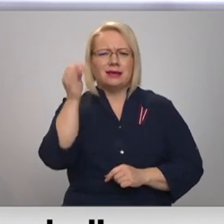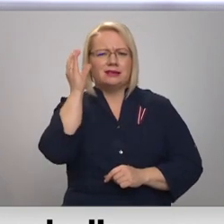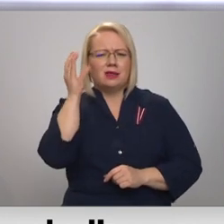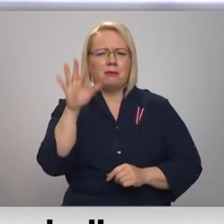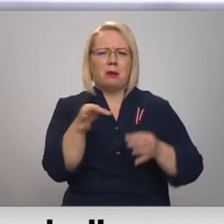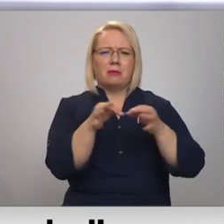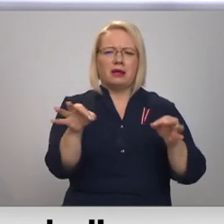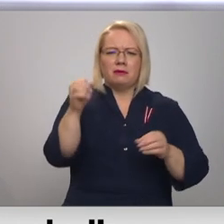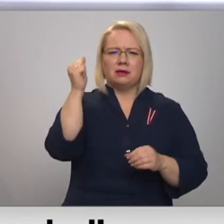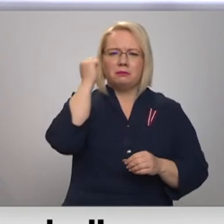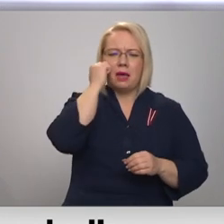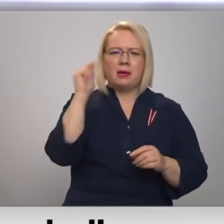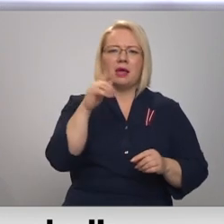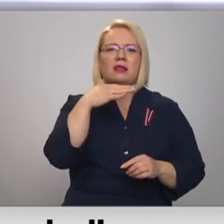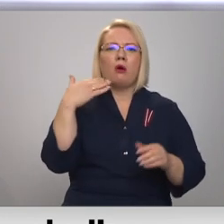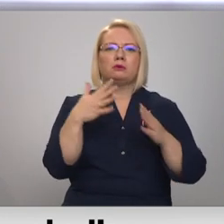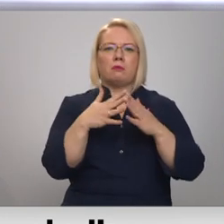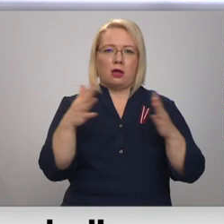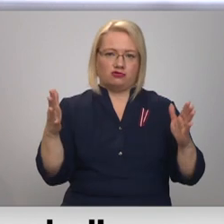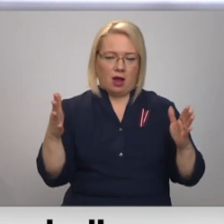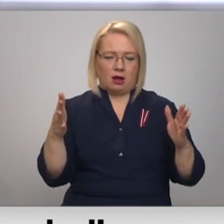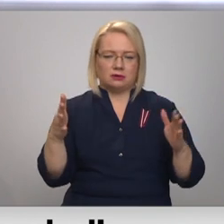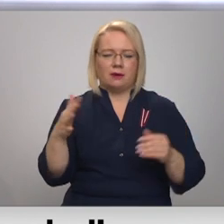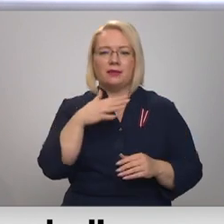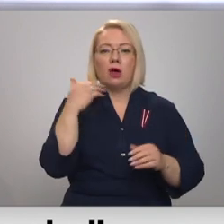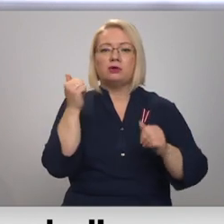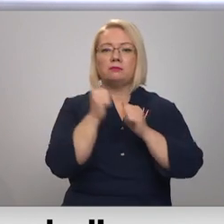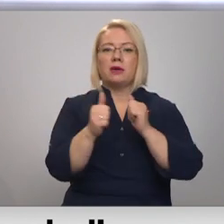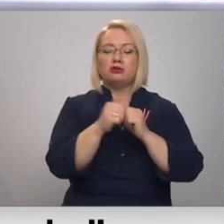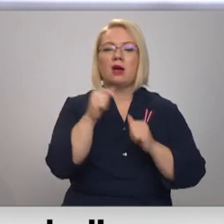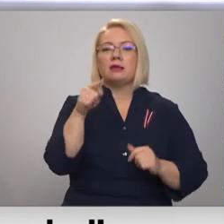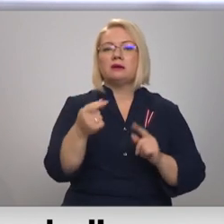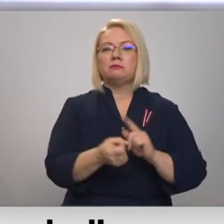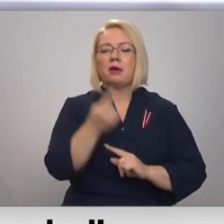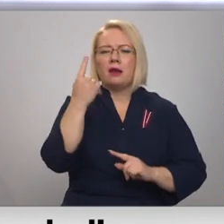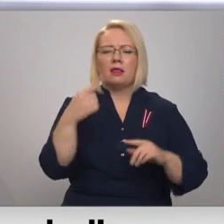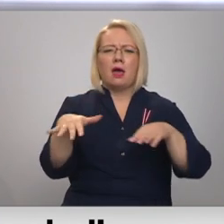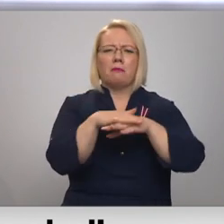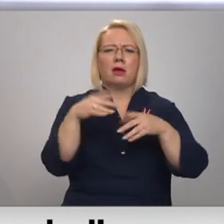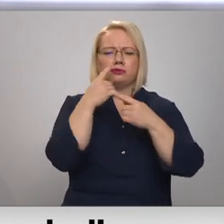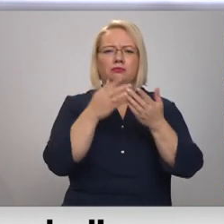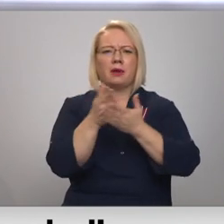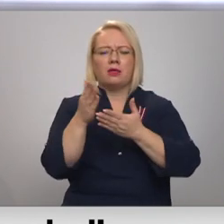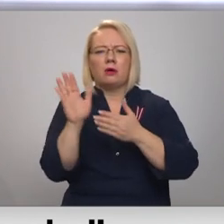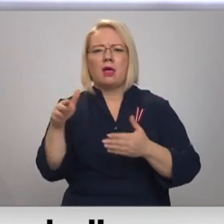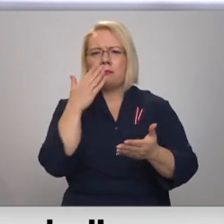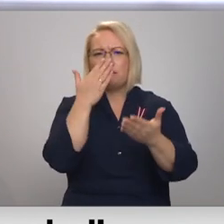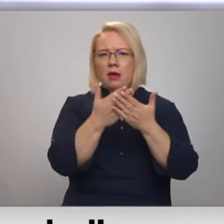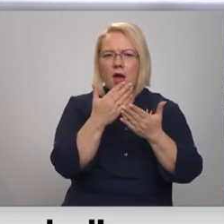brīvības piemnieklī ir kļūšas daudz plašākas. Daudz biežāk tas parādās gan masu medijos, gan ilustrētu